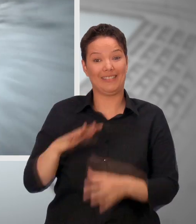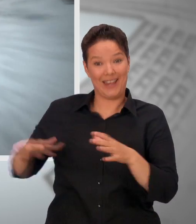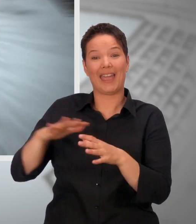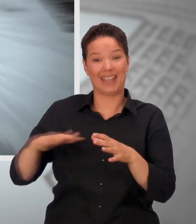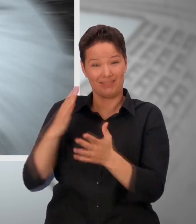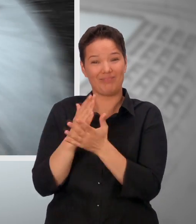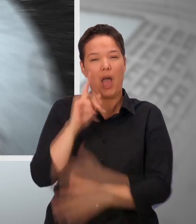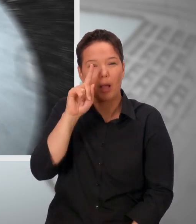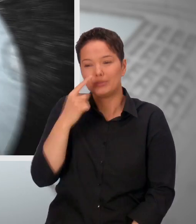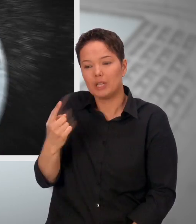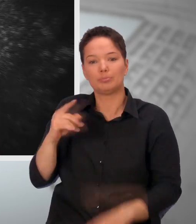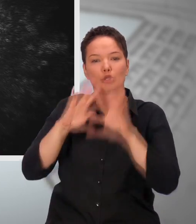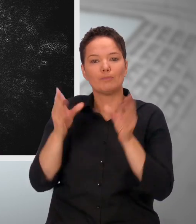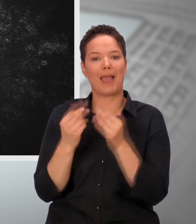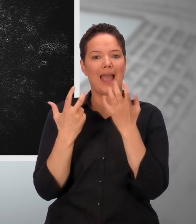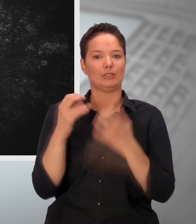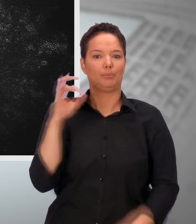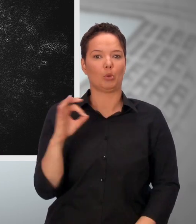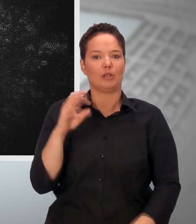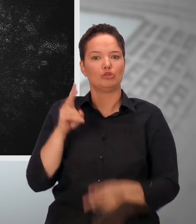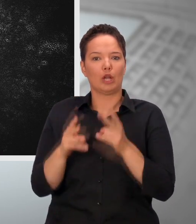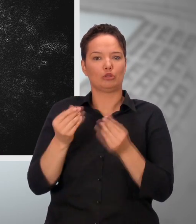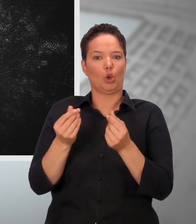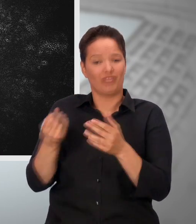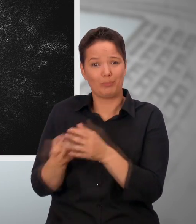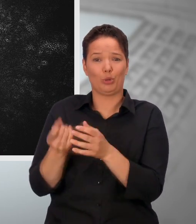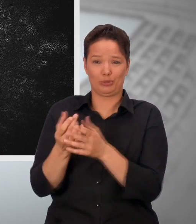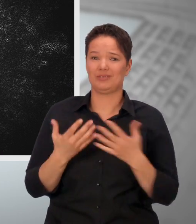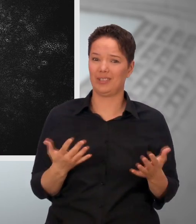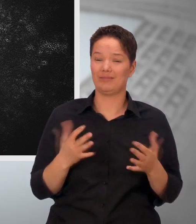verursachen sie immerhin 80 Prozent der weltweiten Emissionen.